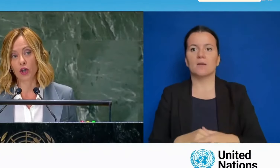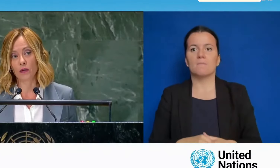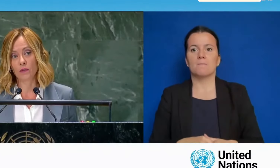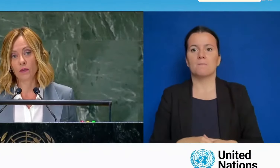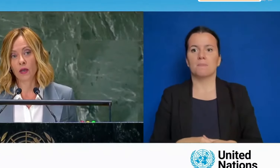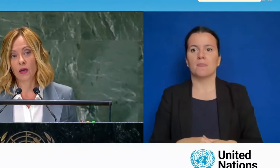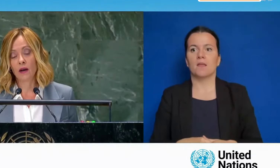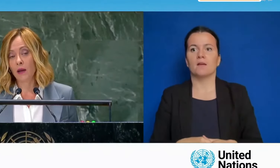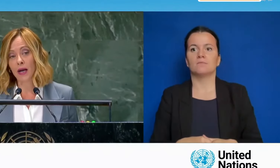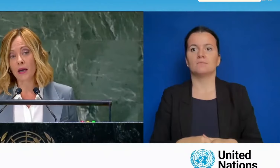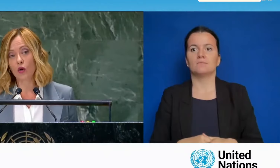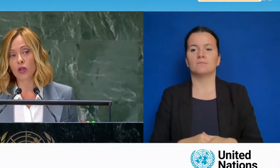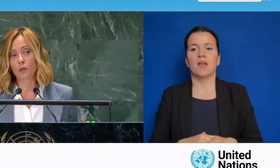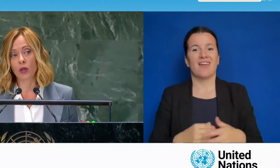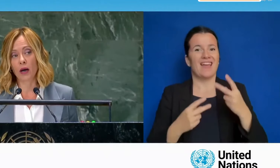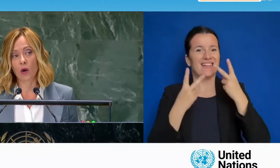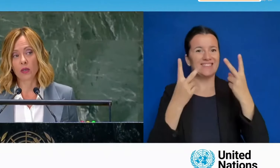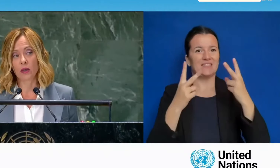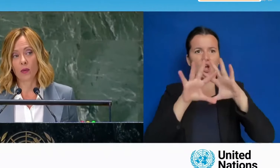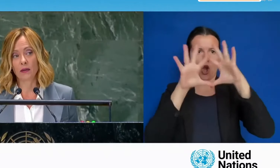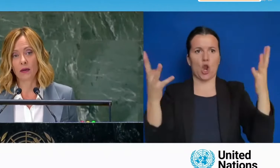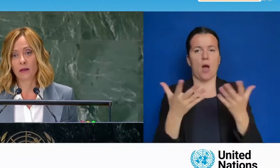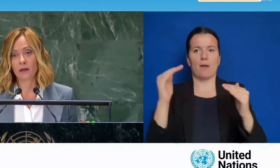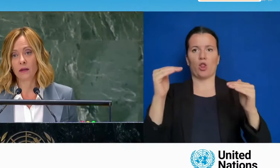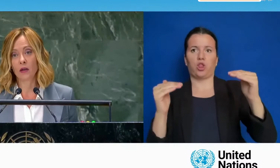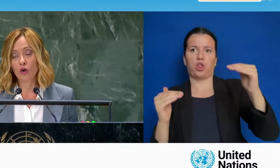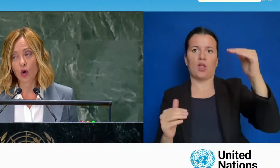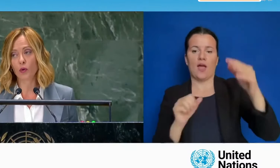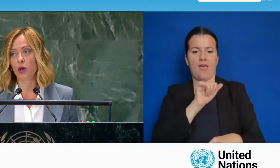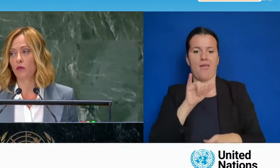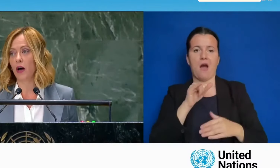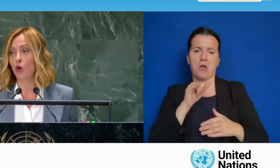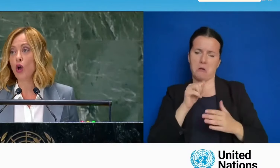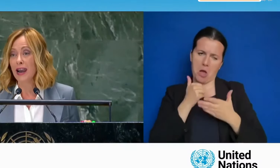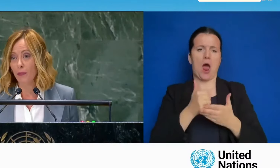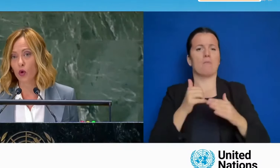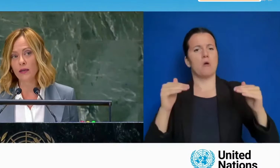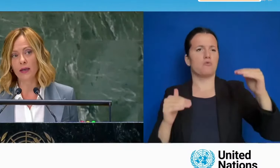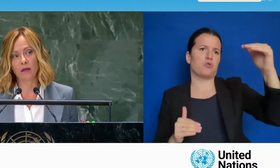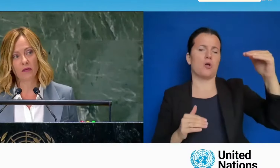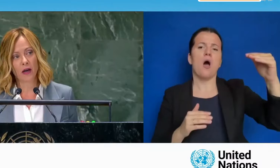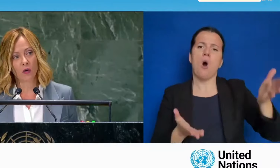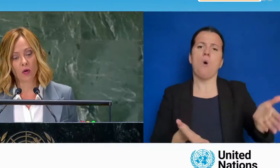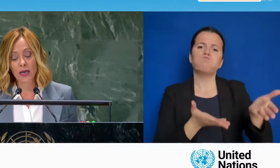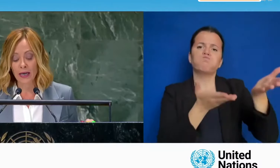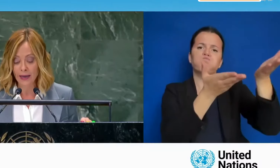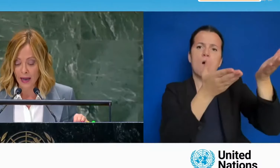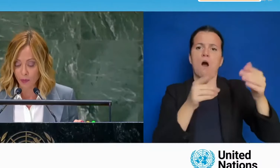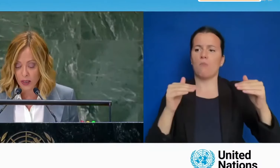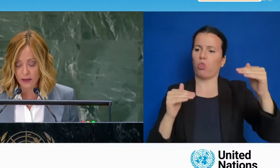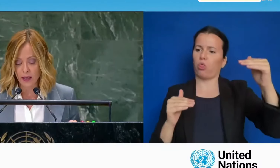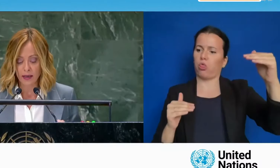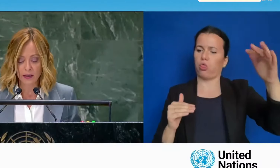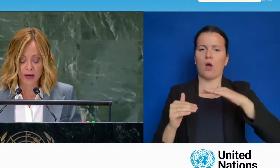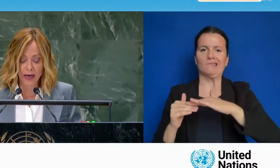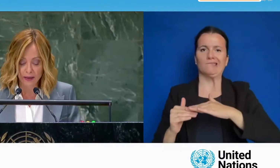catastrofici. Le macchine non risponderanno a questa domanda. Noi possiamo farlo, la politica deve farlo ed